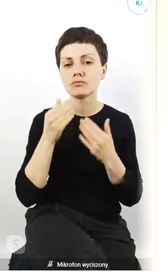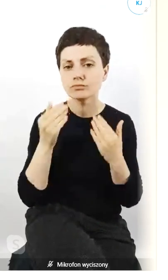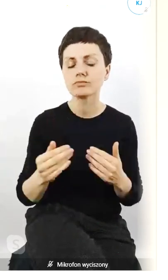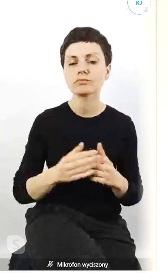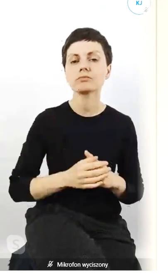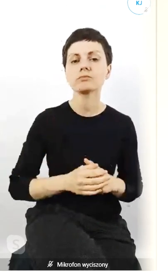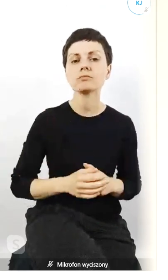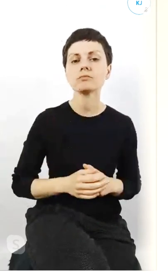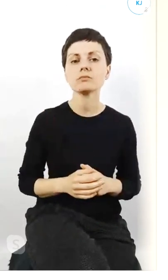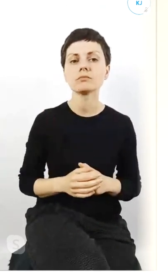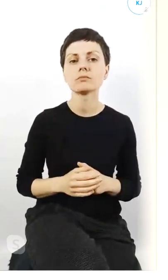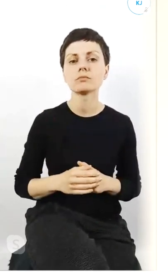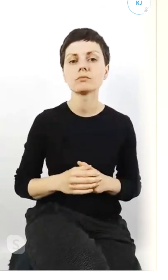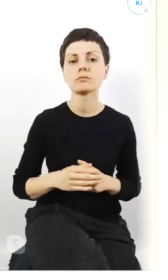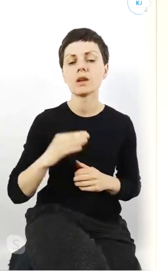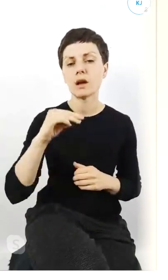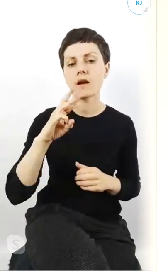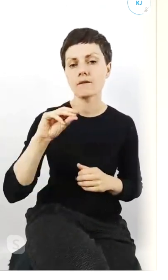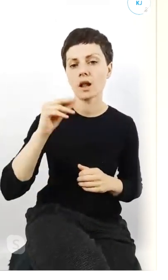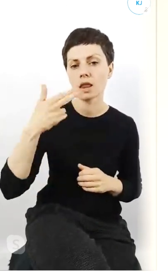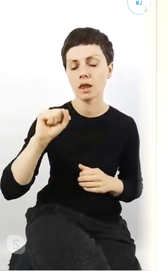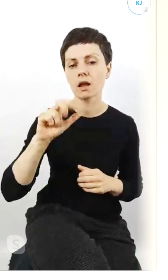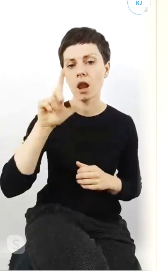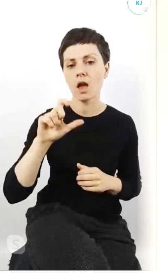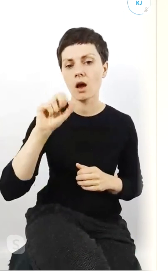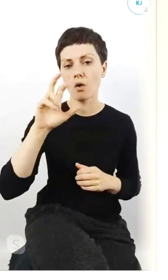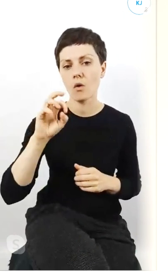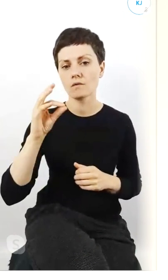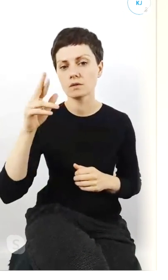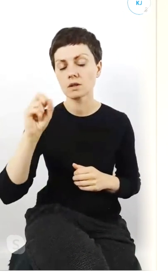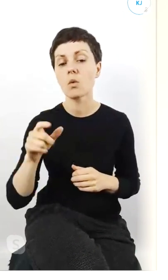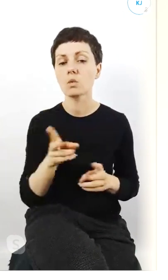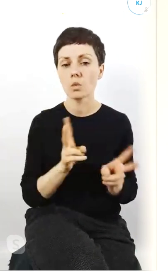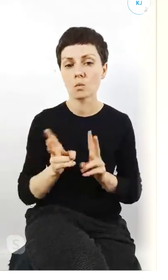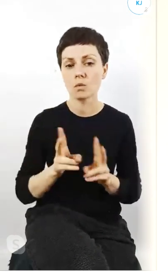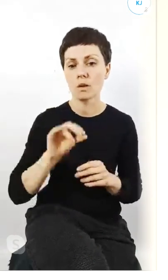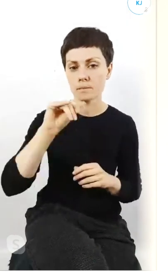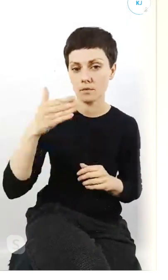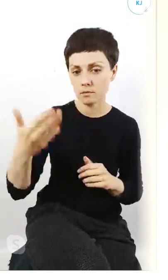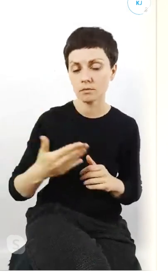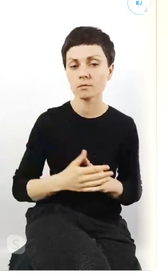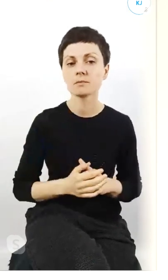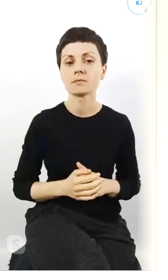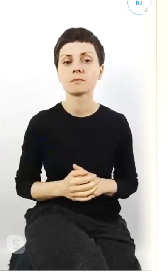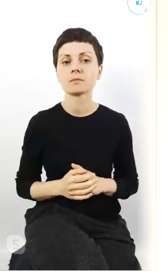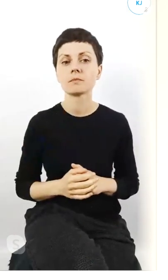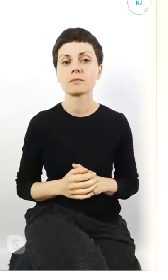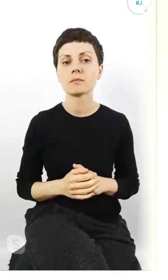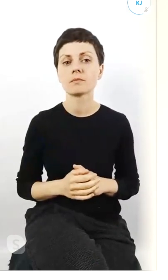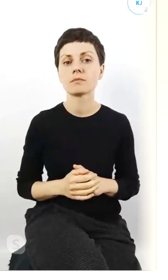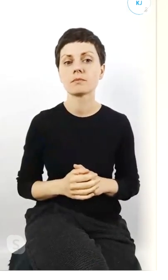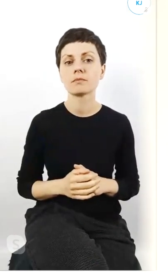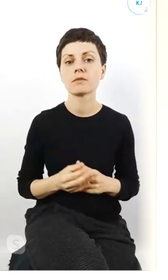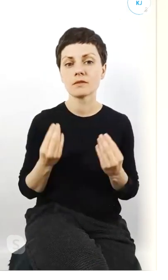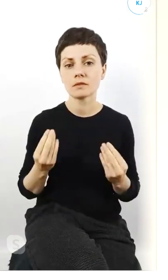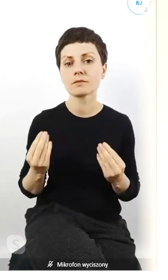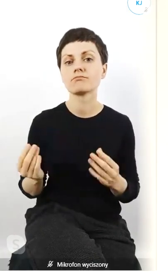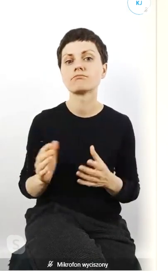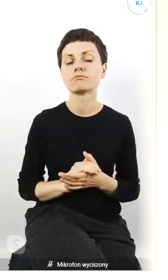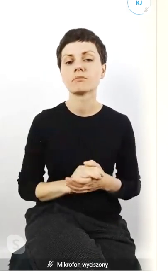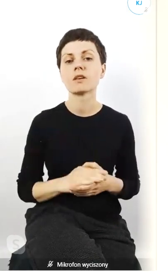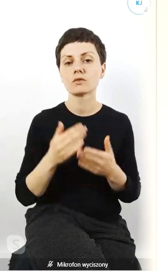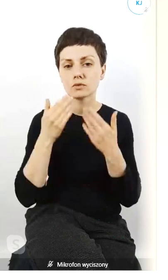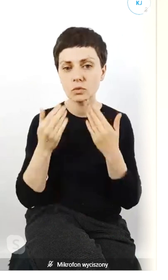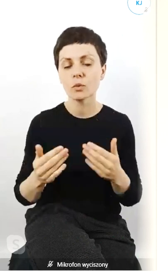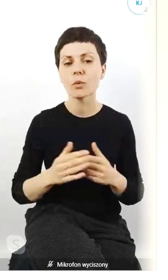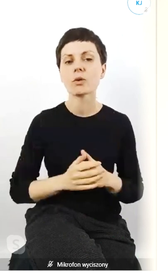Ewelinie Lachowskiej która tłumaczyła na polski język migowy fantastycznie to robiła dziękuję